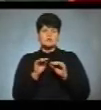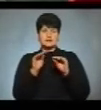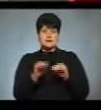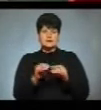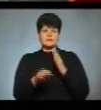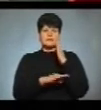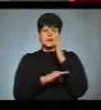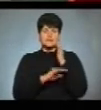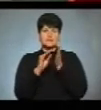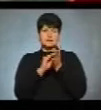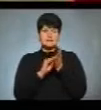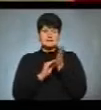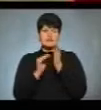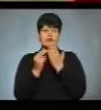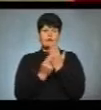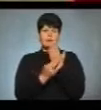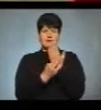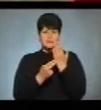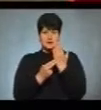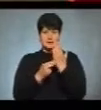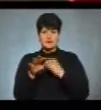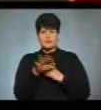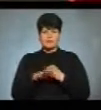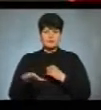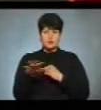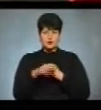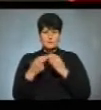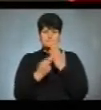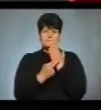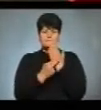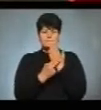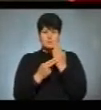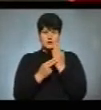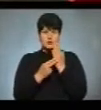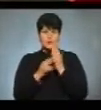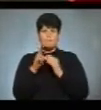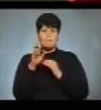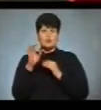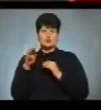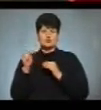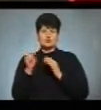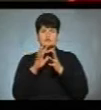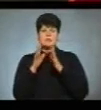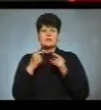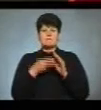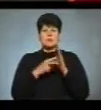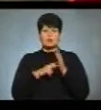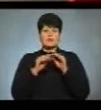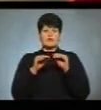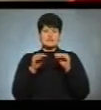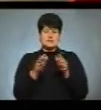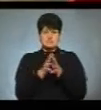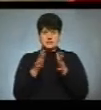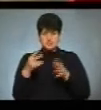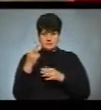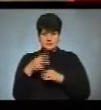дерева, які описані в Біблії. На території біблійного ботанічного саду ми плодуємо висадити понад